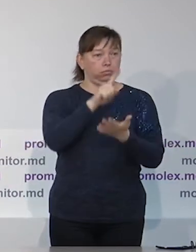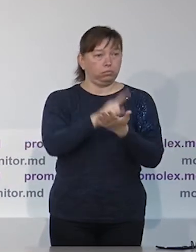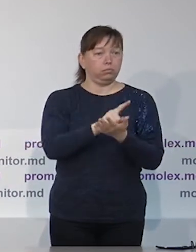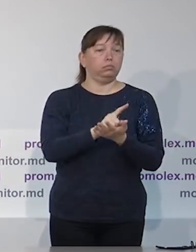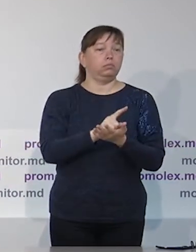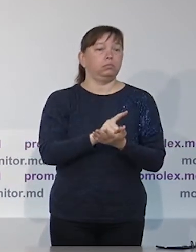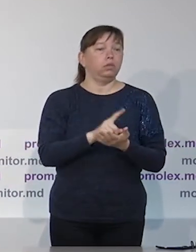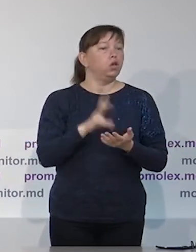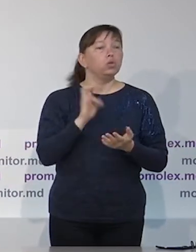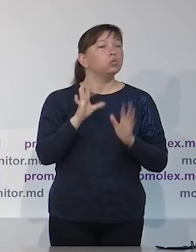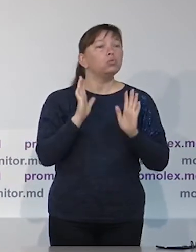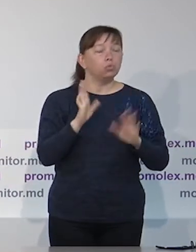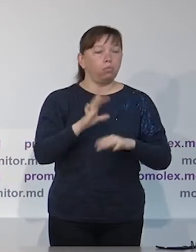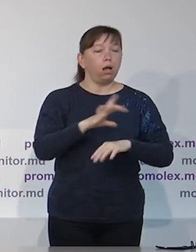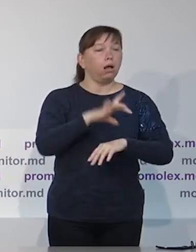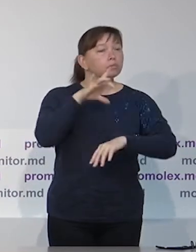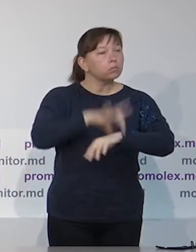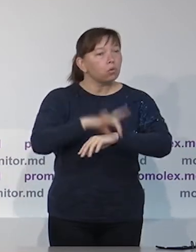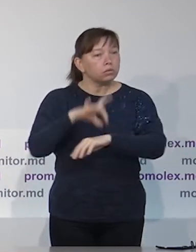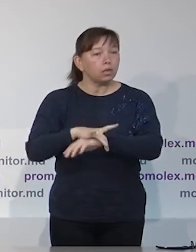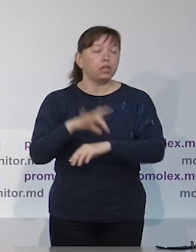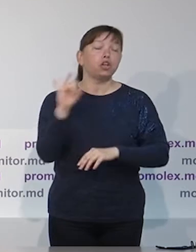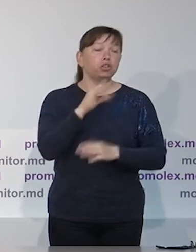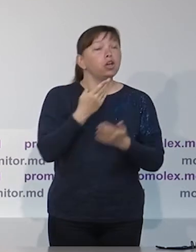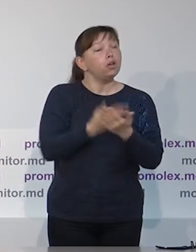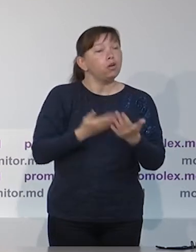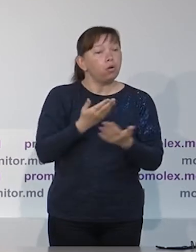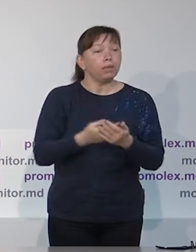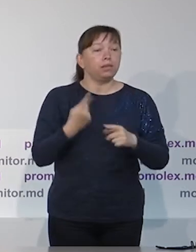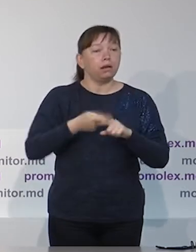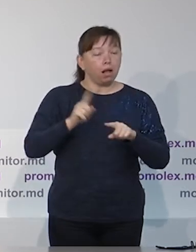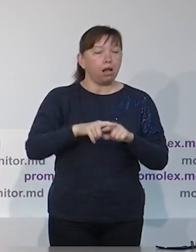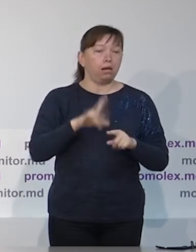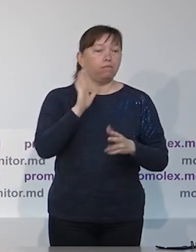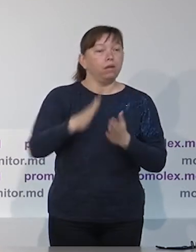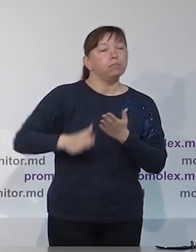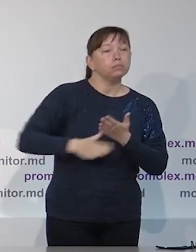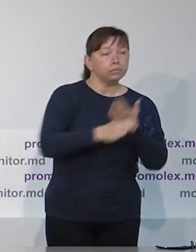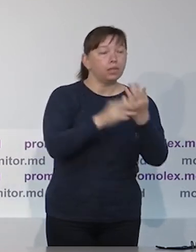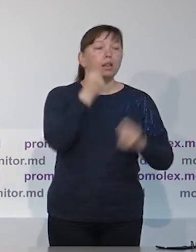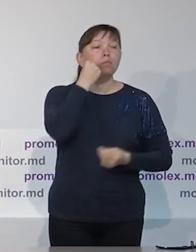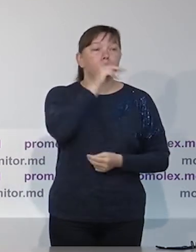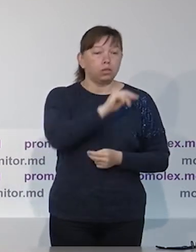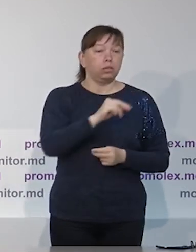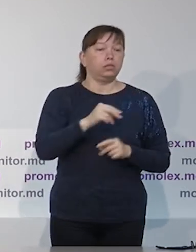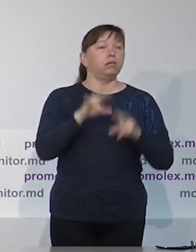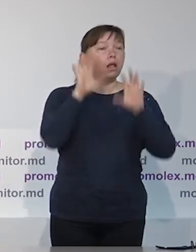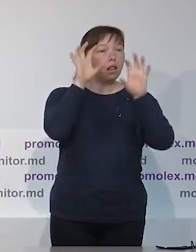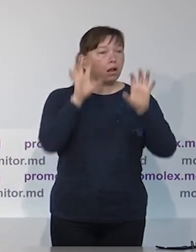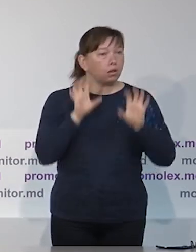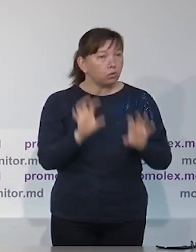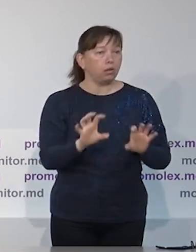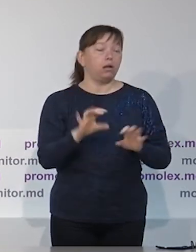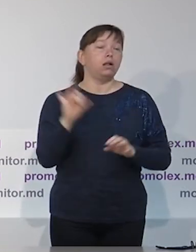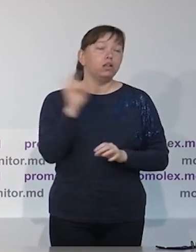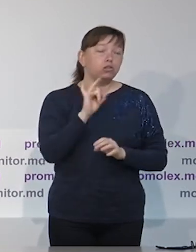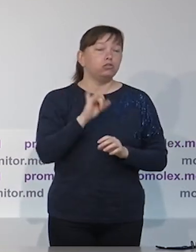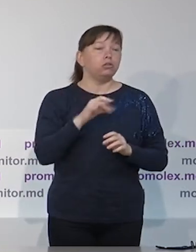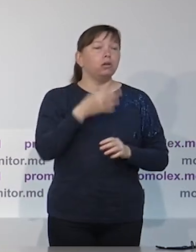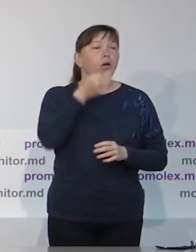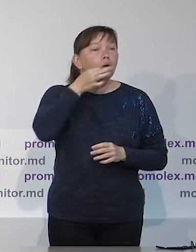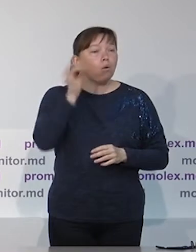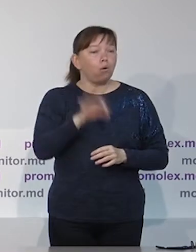выборами мы делаем свои выводы, но даем также рекомендации, которые должны способствовать улучшению